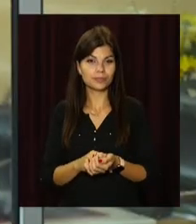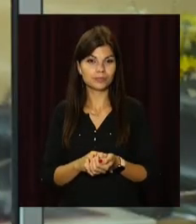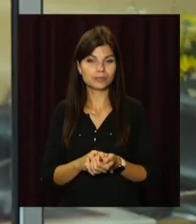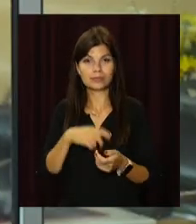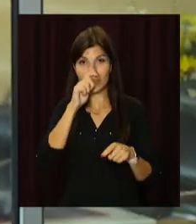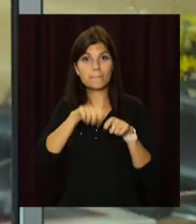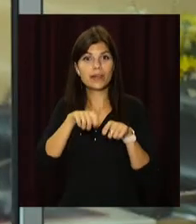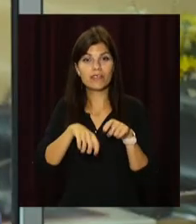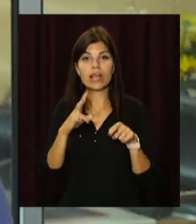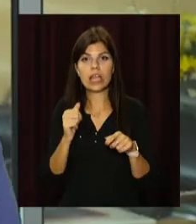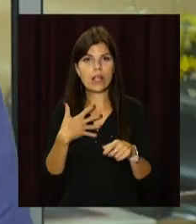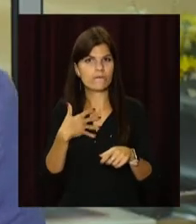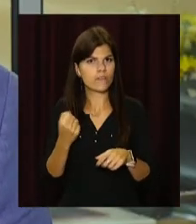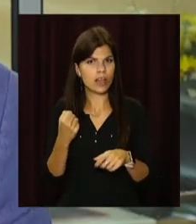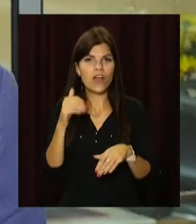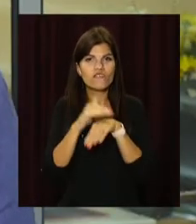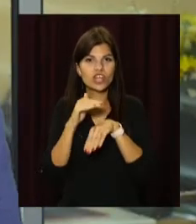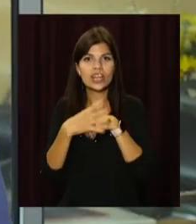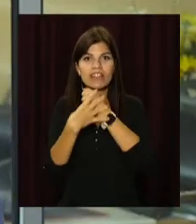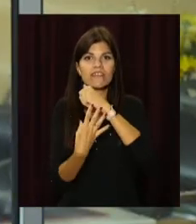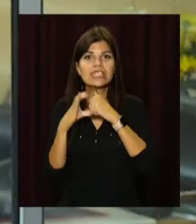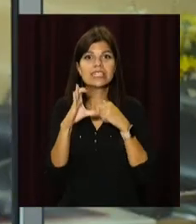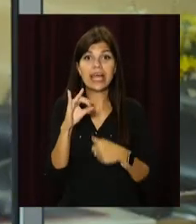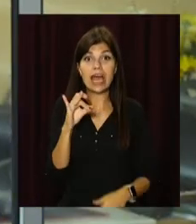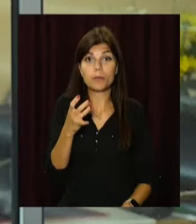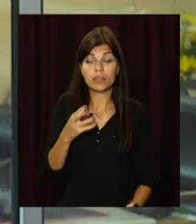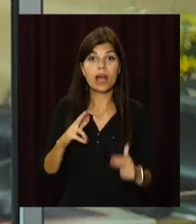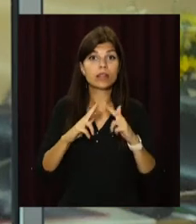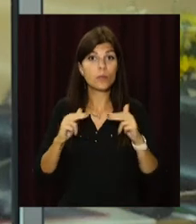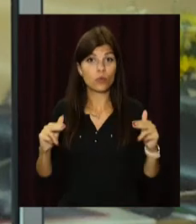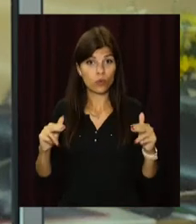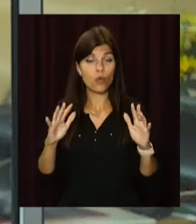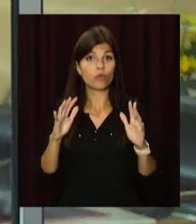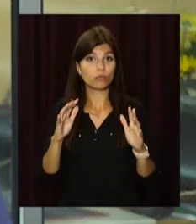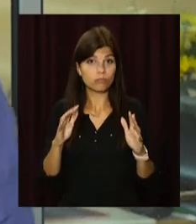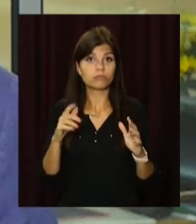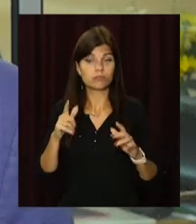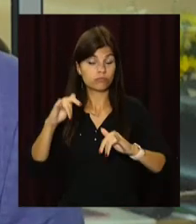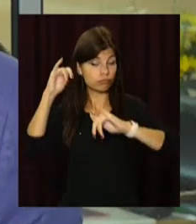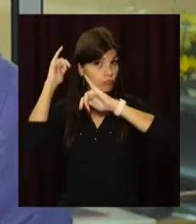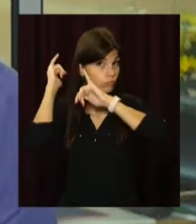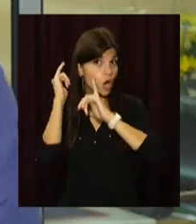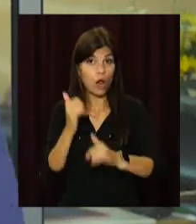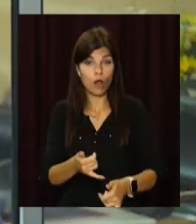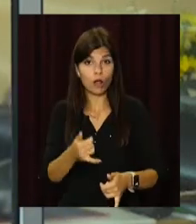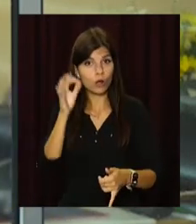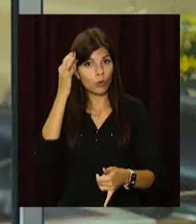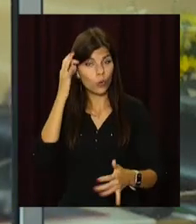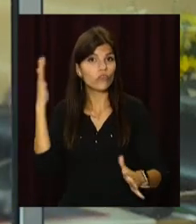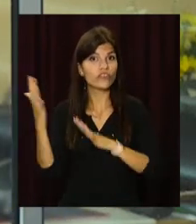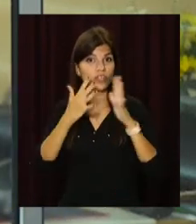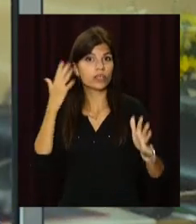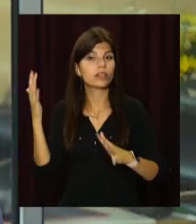Перевірка на міцність. Ввечері 19 серпня Дніпропетровщину вкотре накрила злива із шквальним вітром.